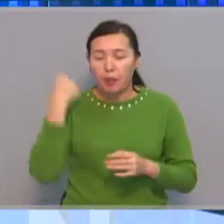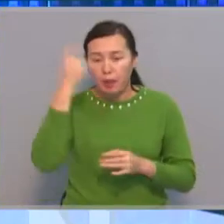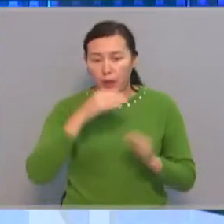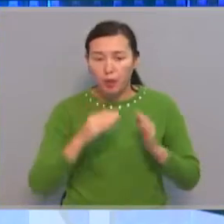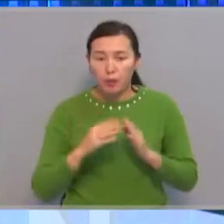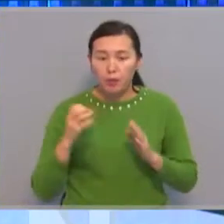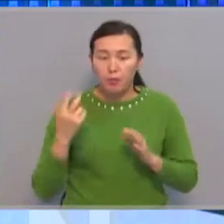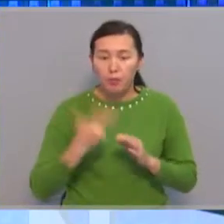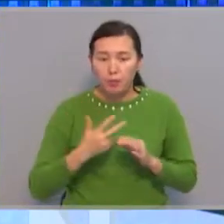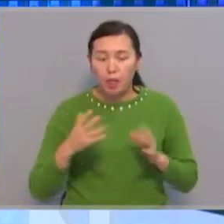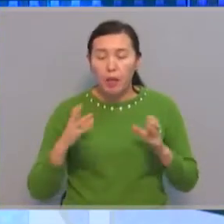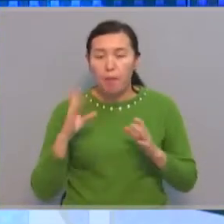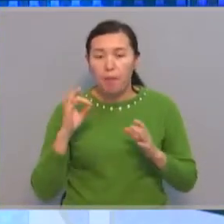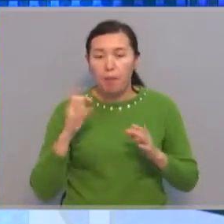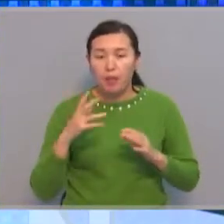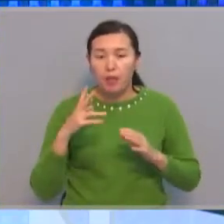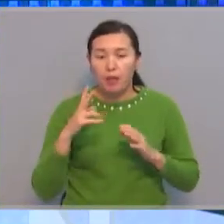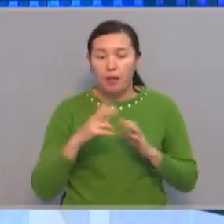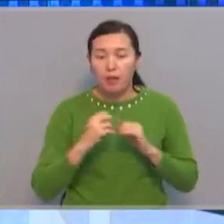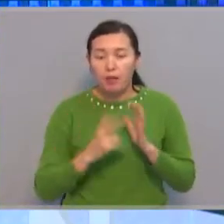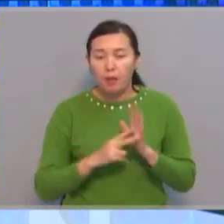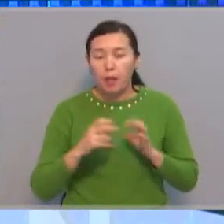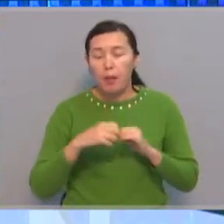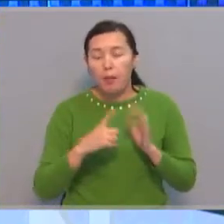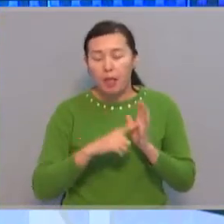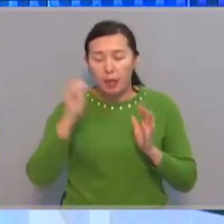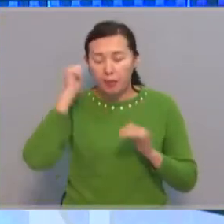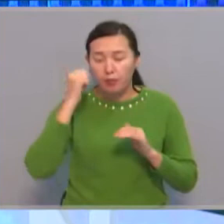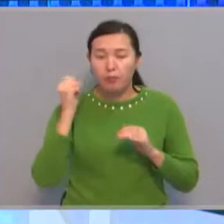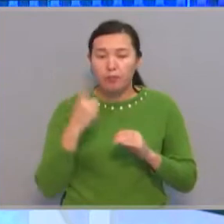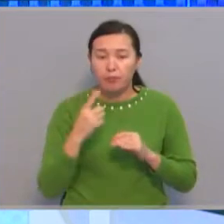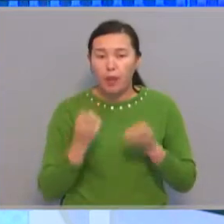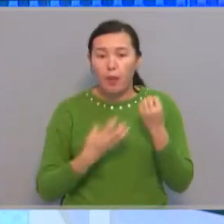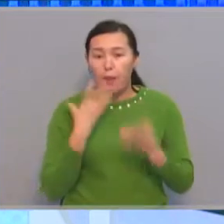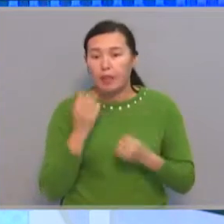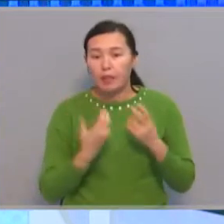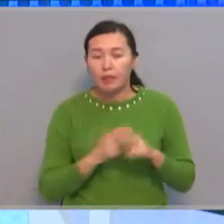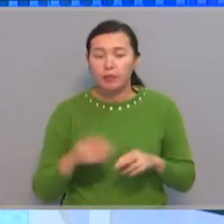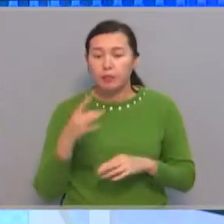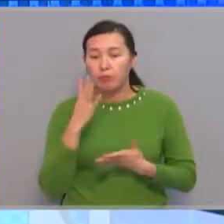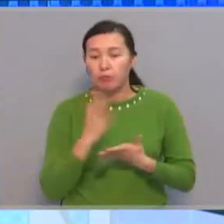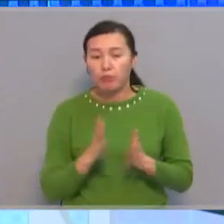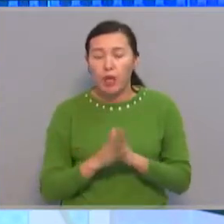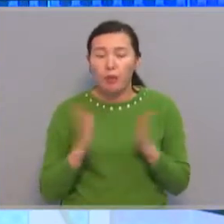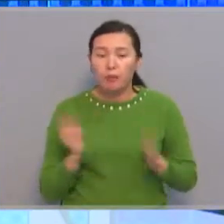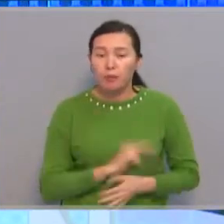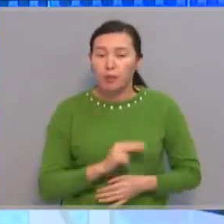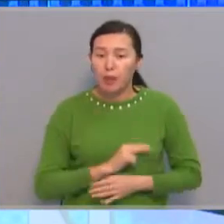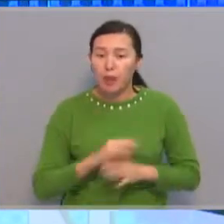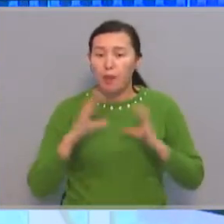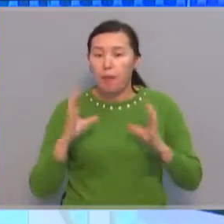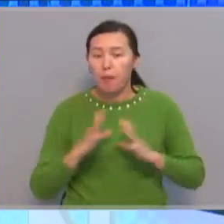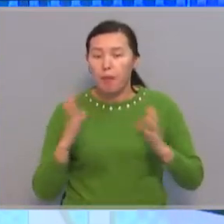домов, 13 парков, 18 скверов, 17 памятников и 11 фонтанов. В районе ведется большая работа по